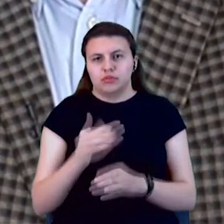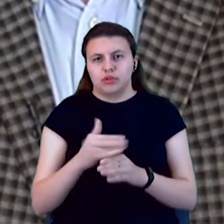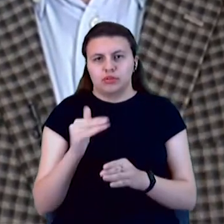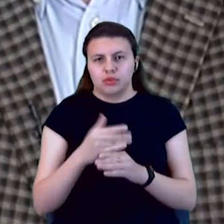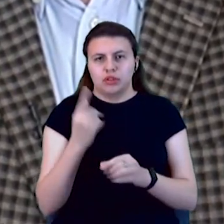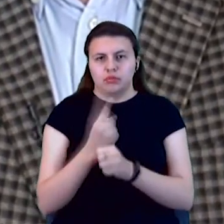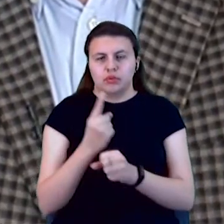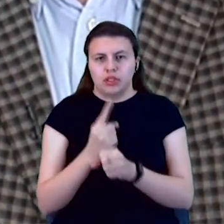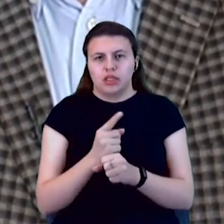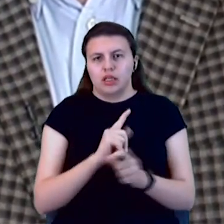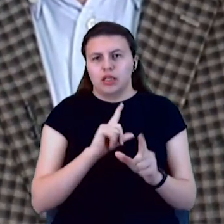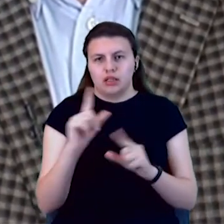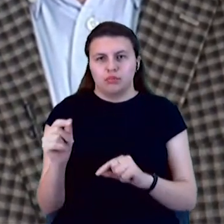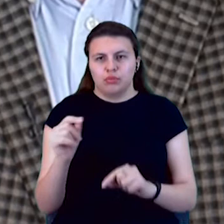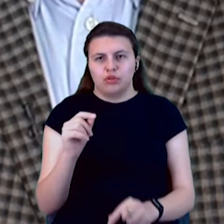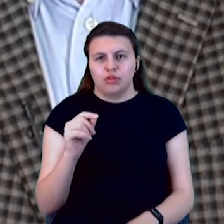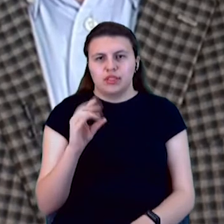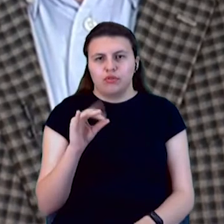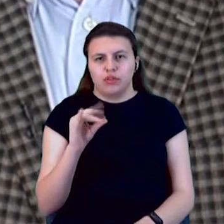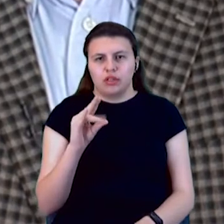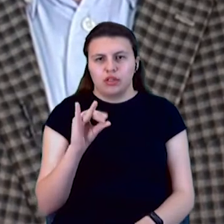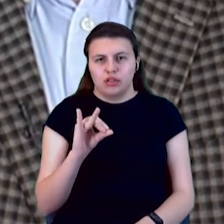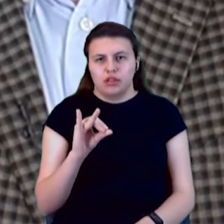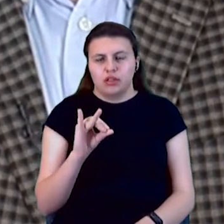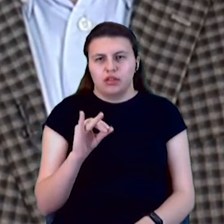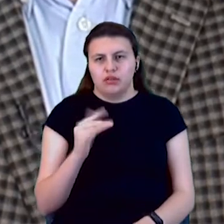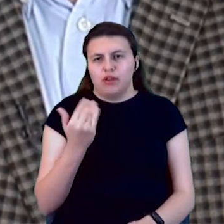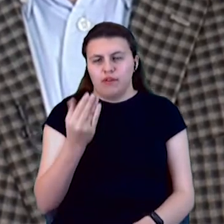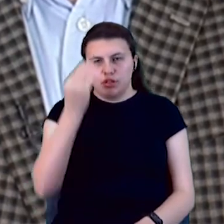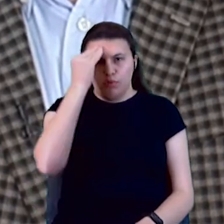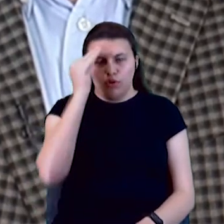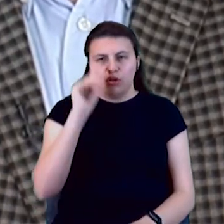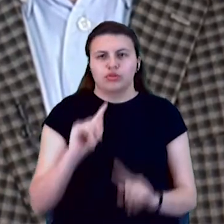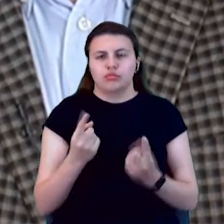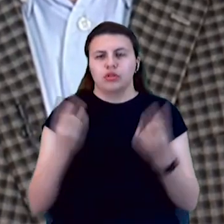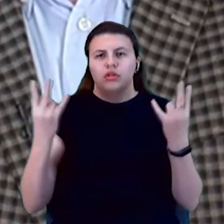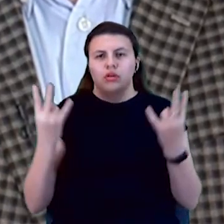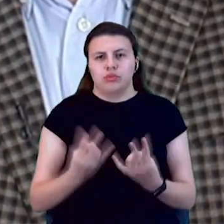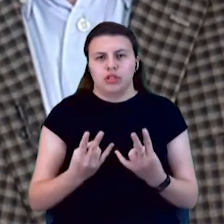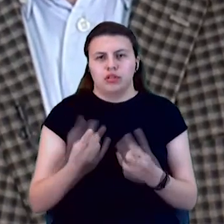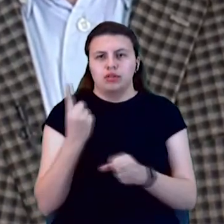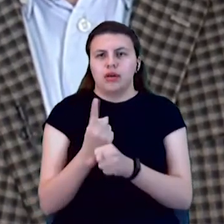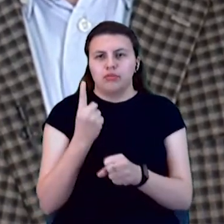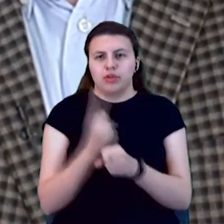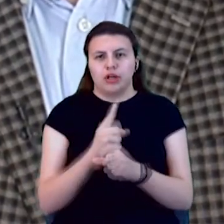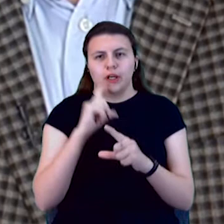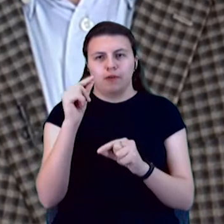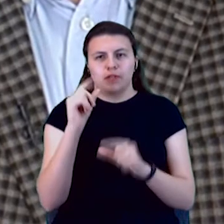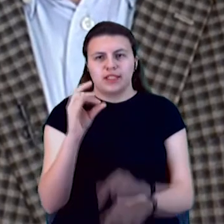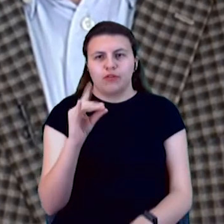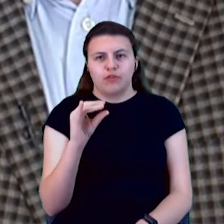запровадити захист вітчизняного виробника. На ваш погляд, чому необхідно забороняти експорт сировини?